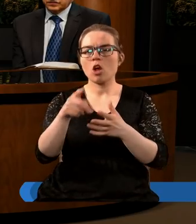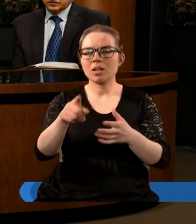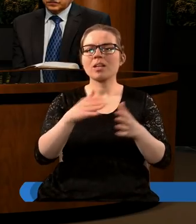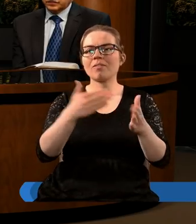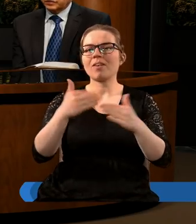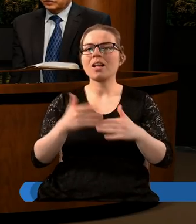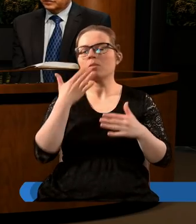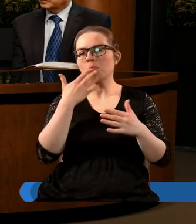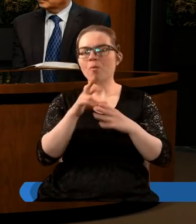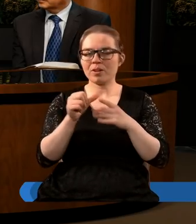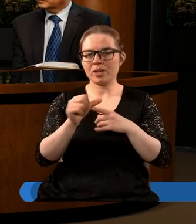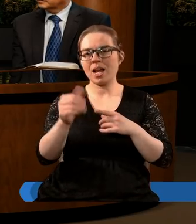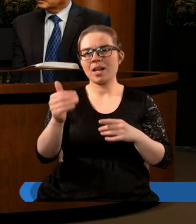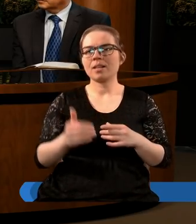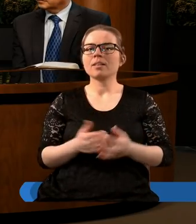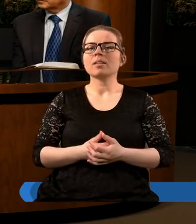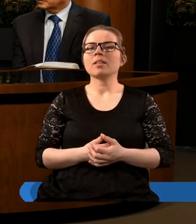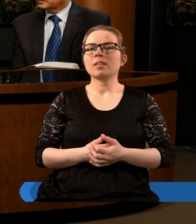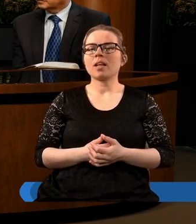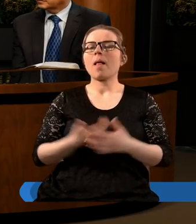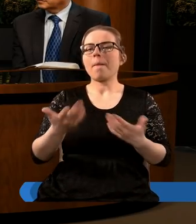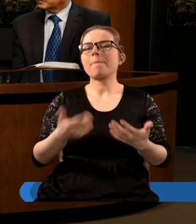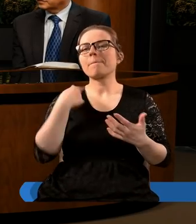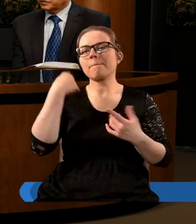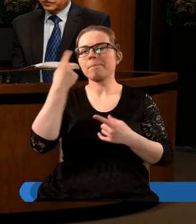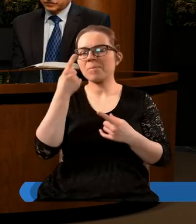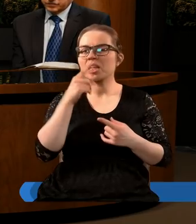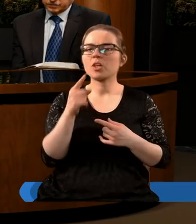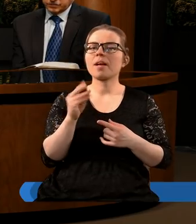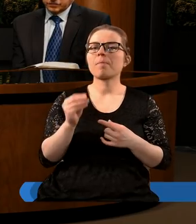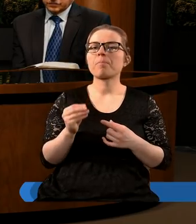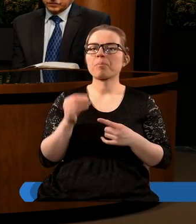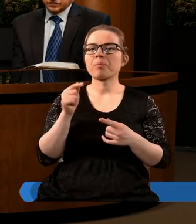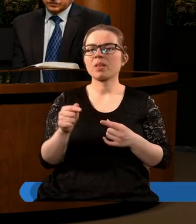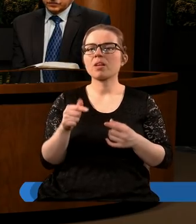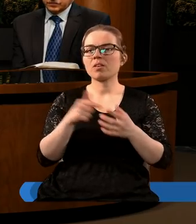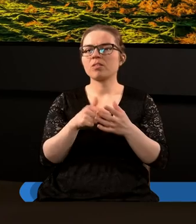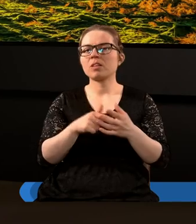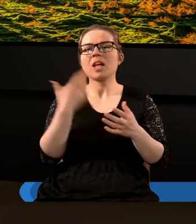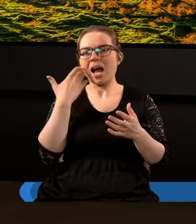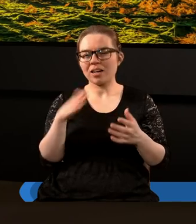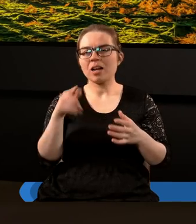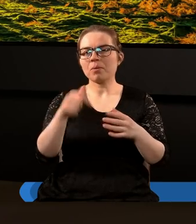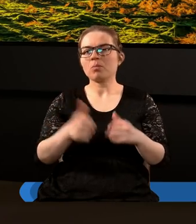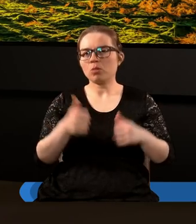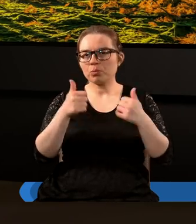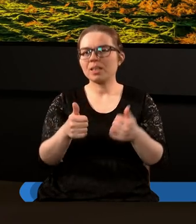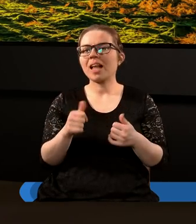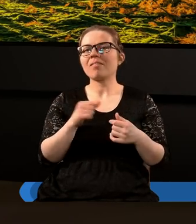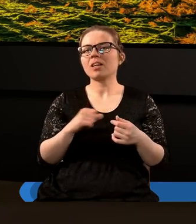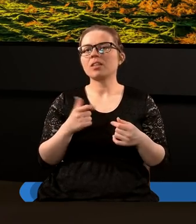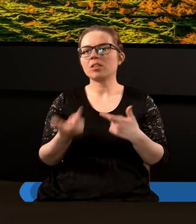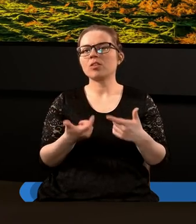następne o tym mówią no właśnie też mi się wydaje że tutaj te dziesięci rogów jak najbardziej przedstawiają